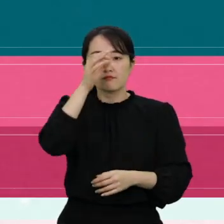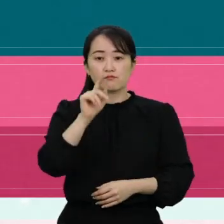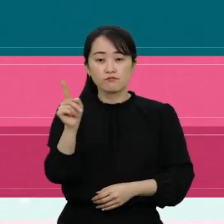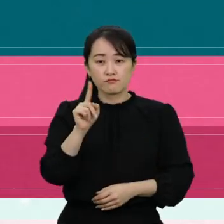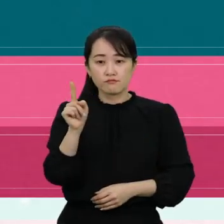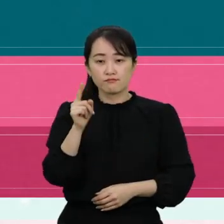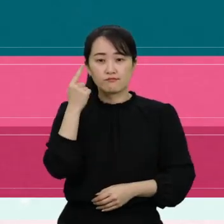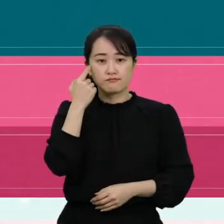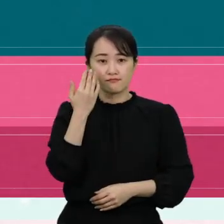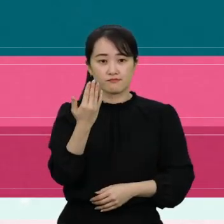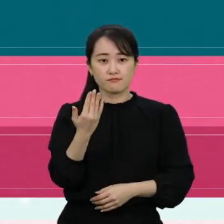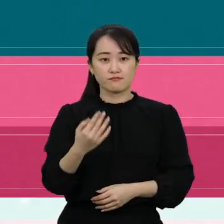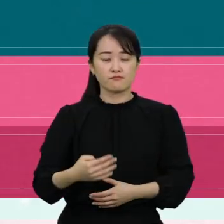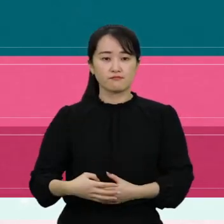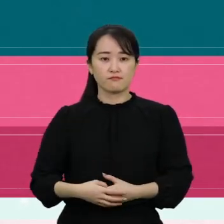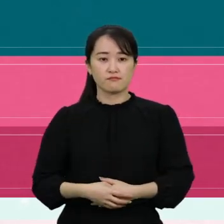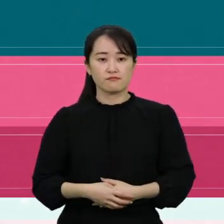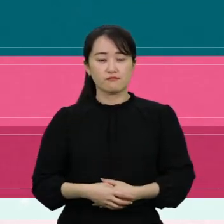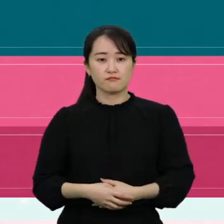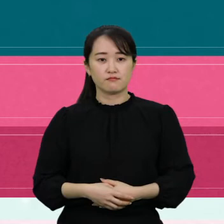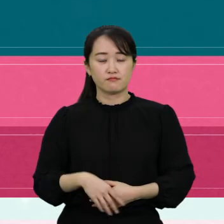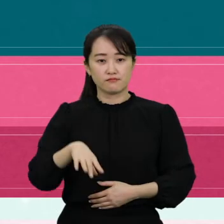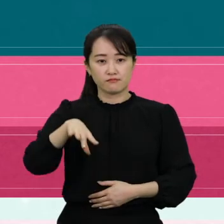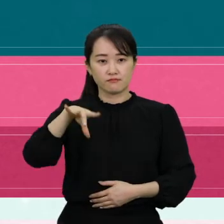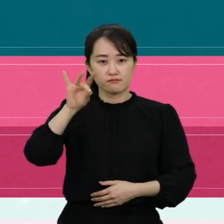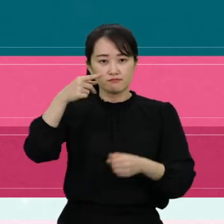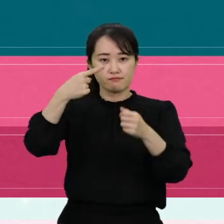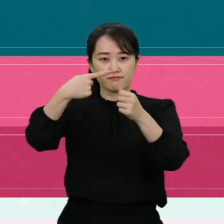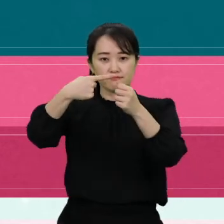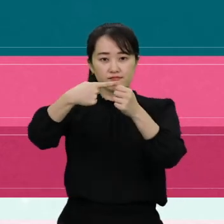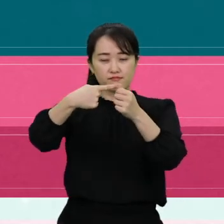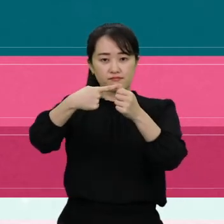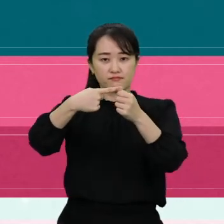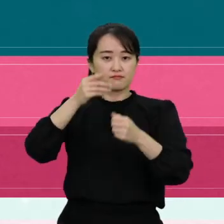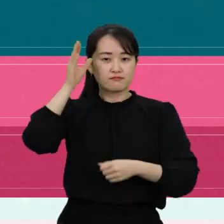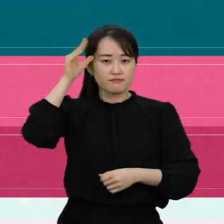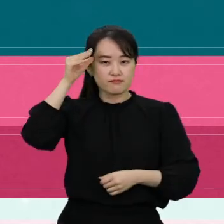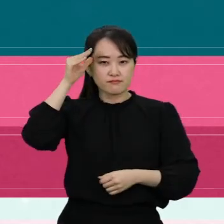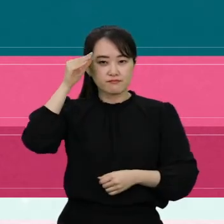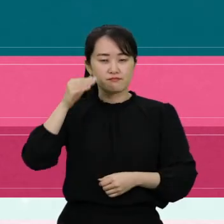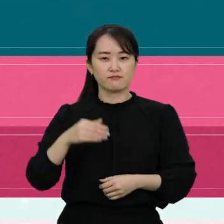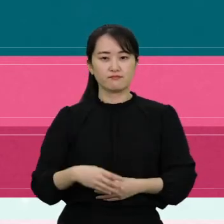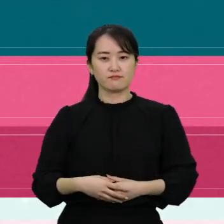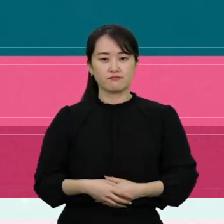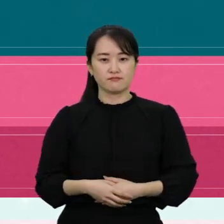무엇에 해당할까요? 먼저 1번, 안내견